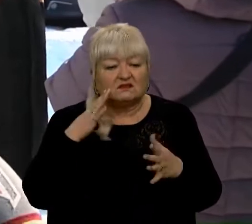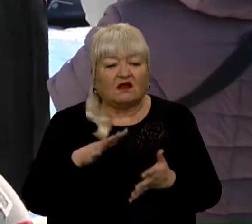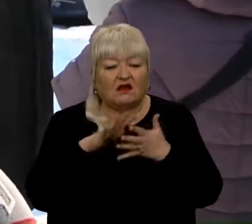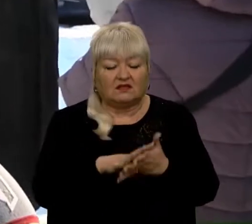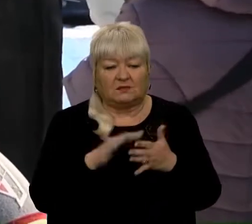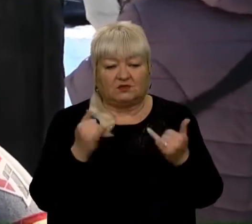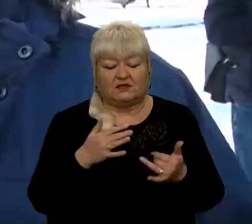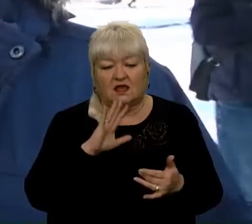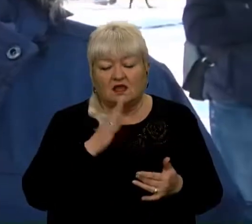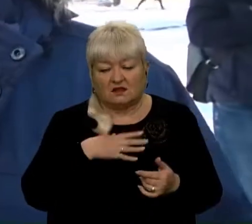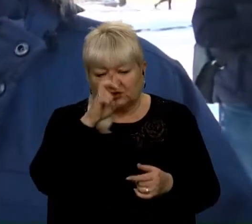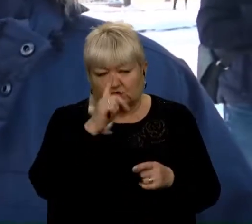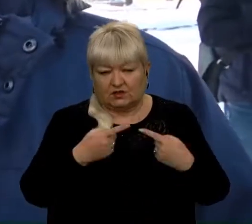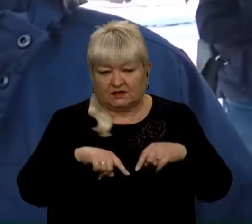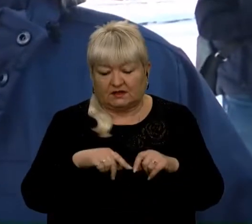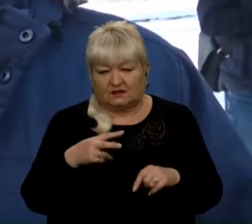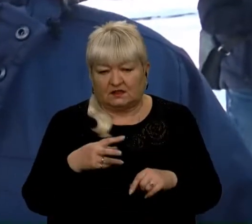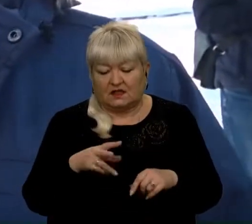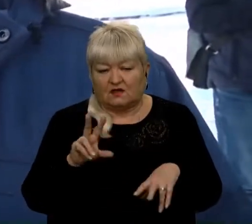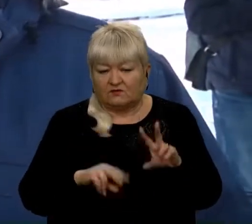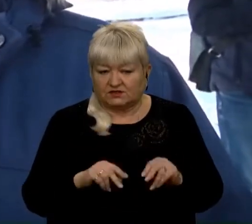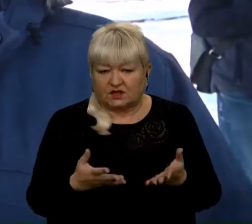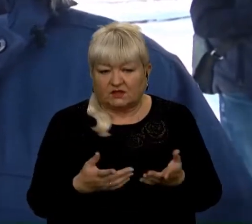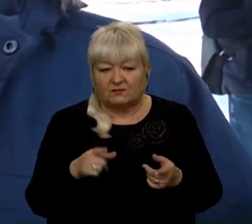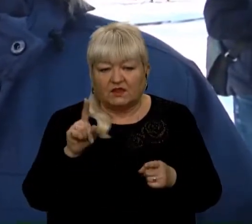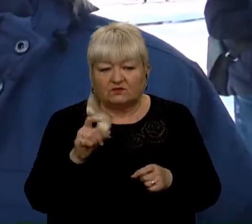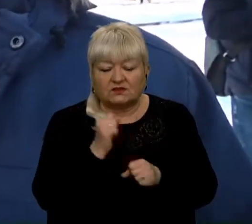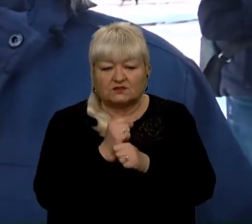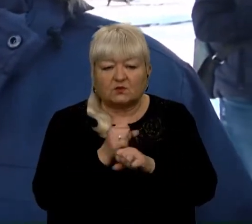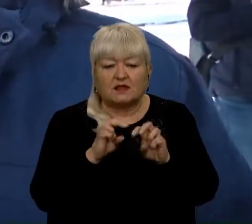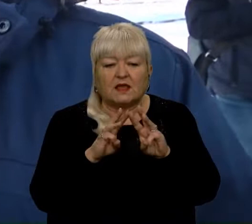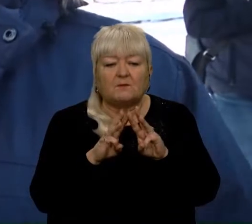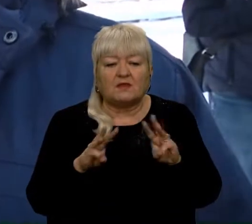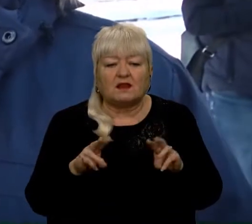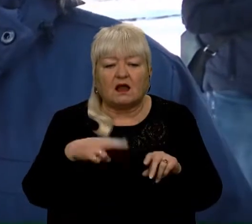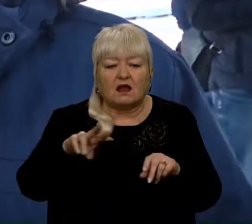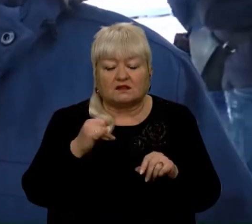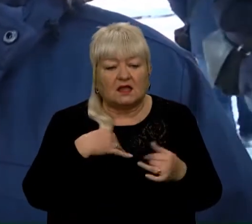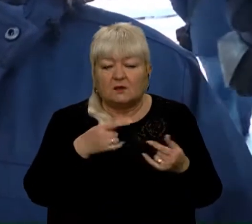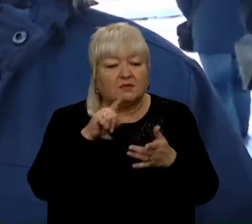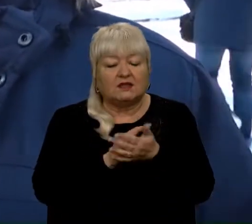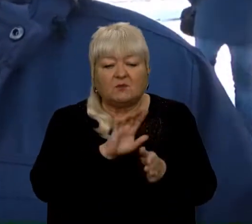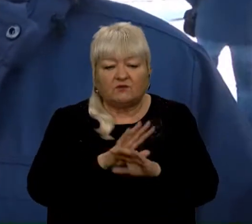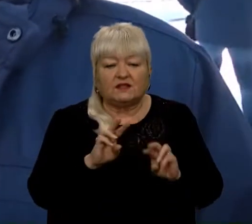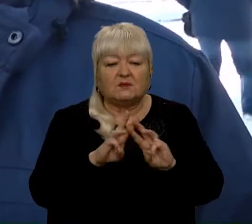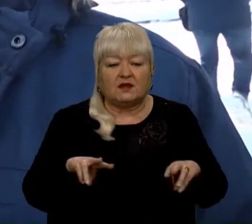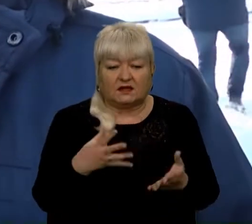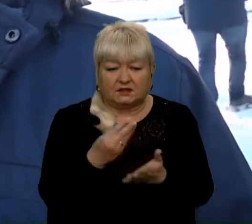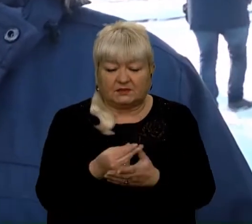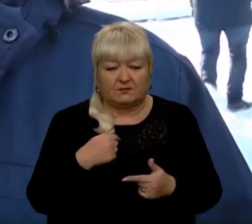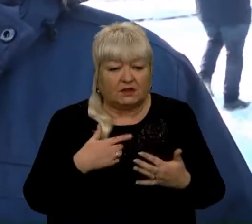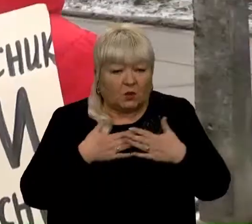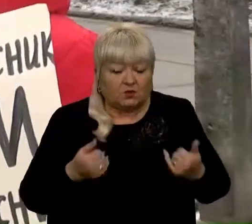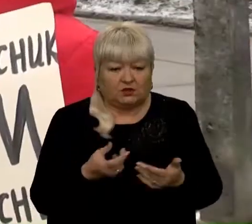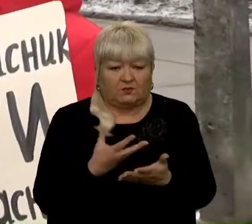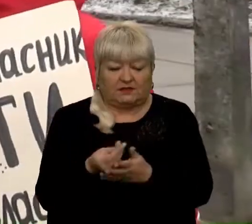країни, ми вважаємо. А ви знаєте, вони ж заробили мільярди, а ми не маємо мільйони платити, ми тисячі вже не маємо, ми не хочемо платити вже